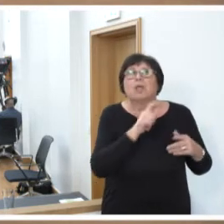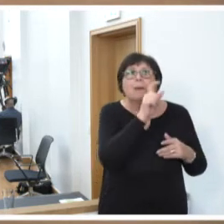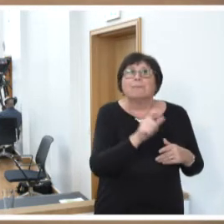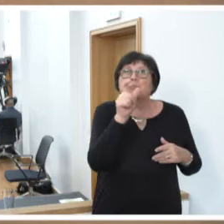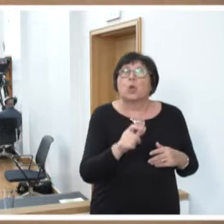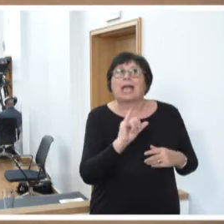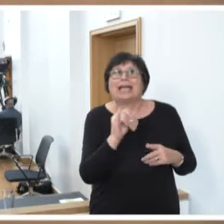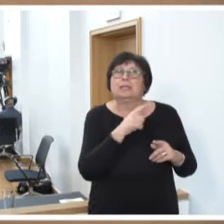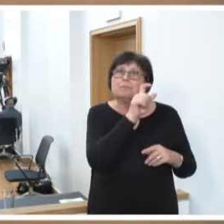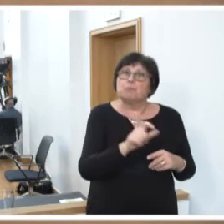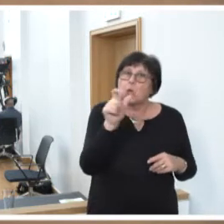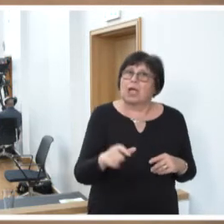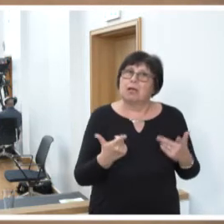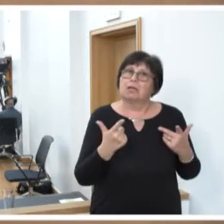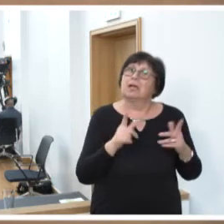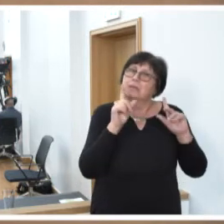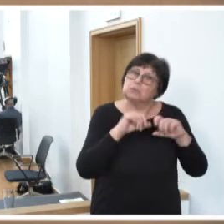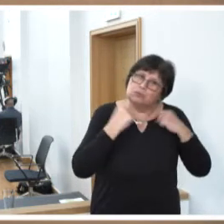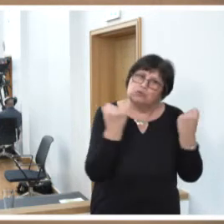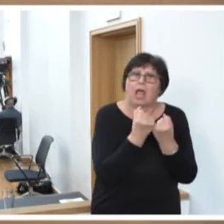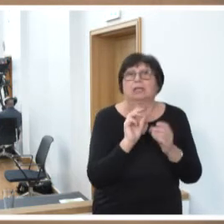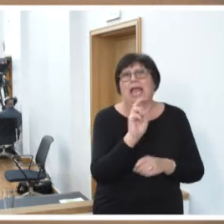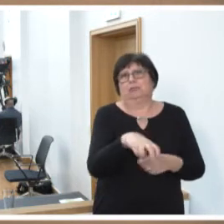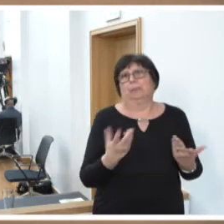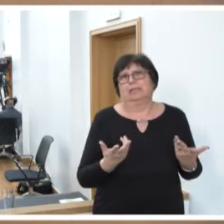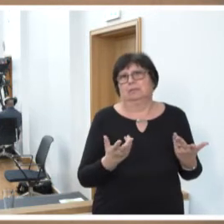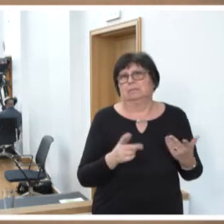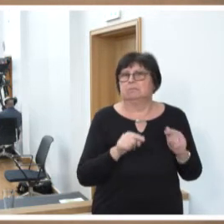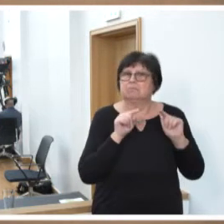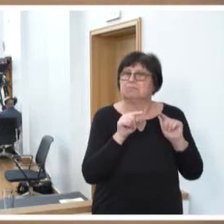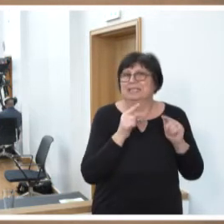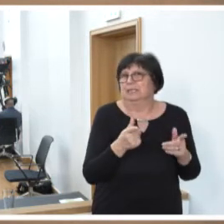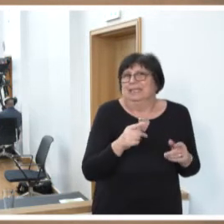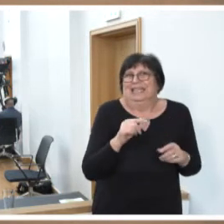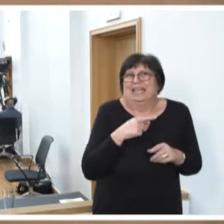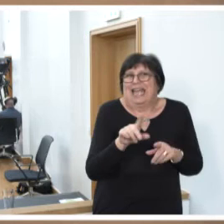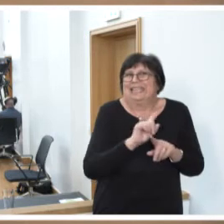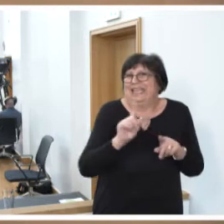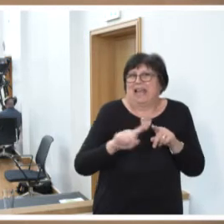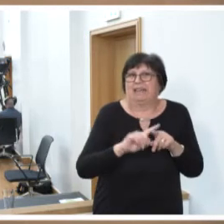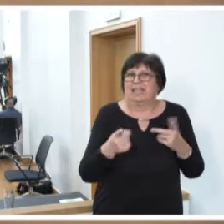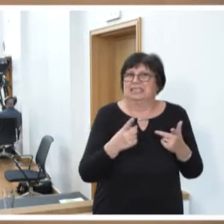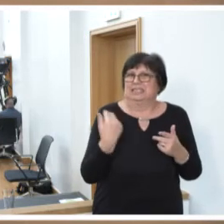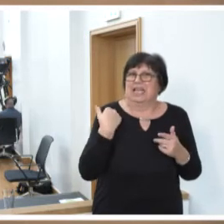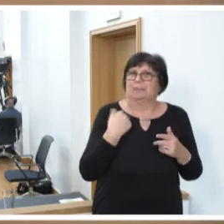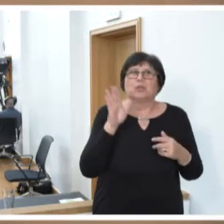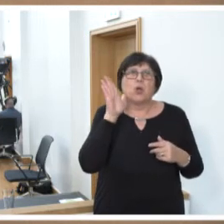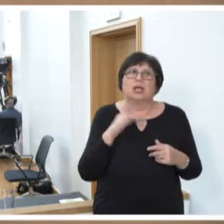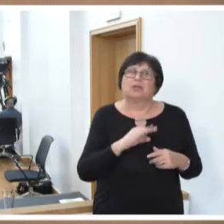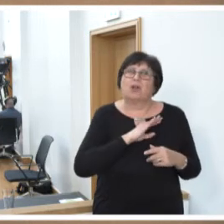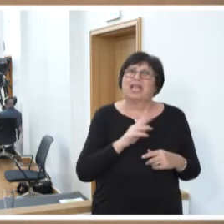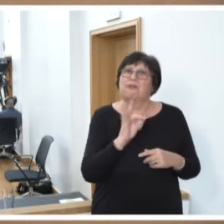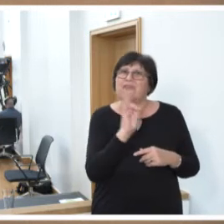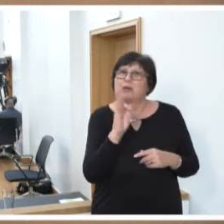Mehrheiten finden, muss der Staat einspringen. Das wird nicht anders gehen. Wir haben es vorhin gehört, der Kollege Flackus hat gesagt,